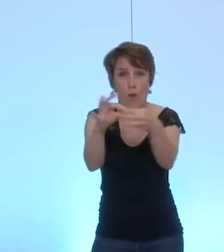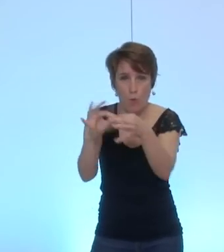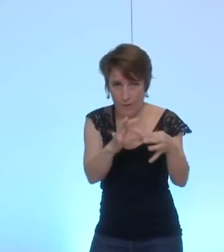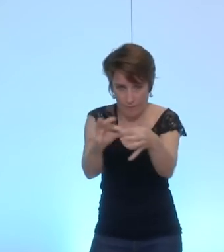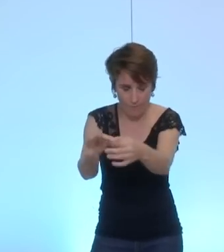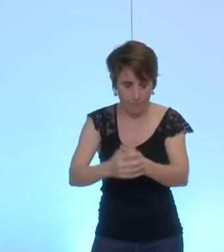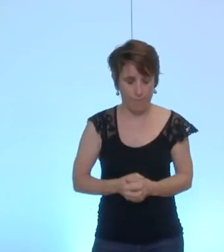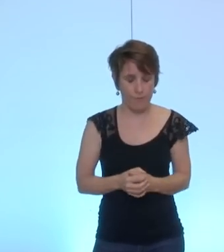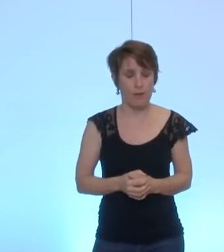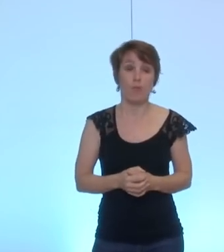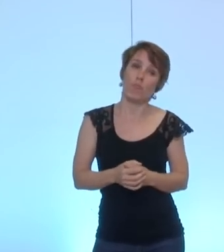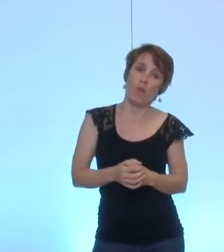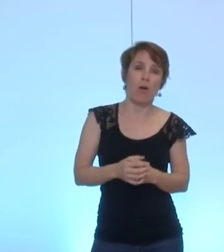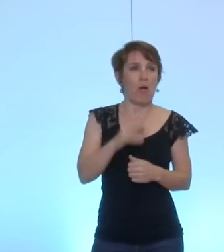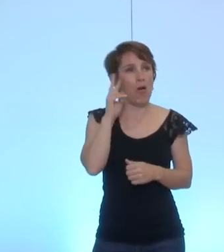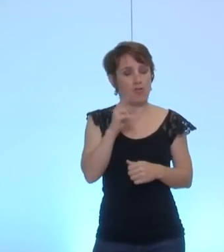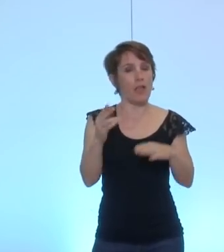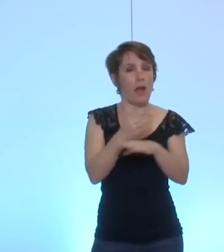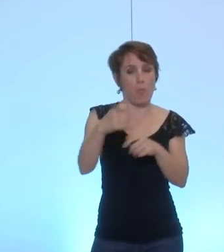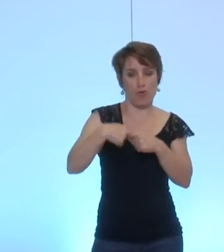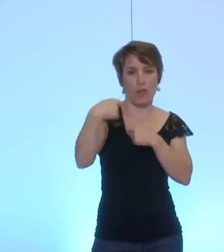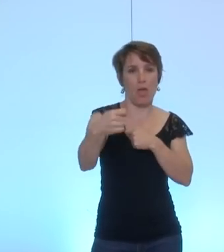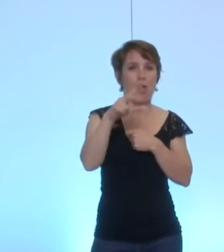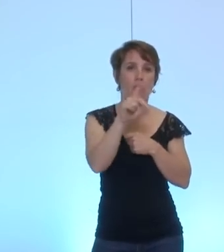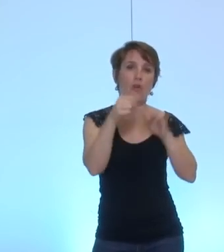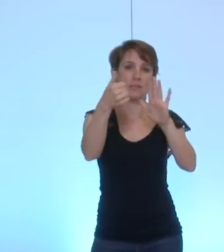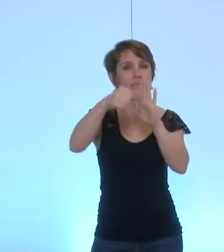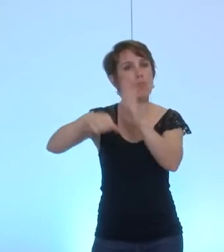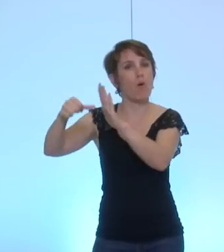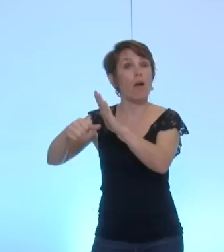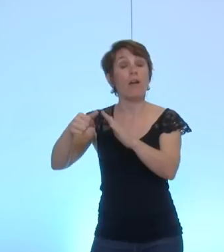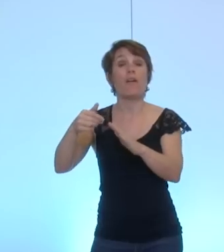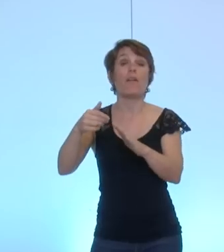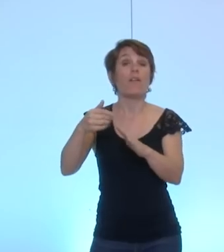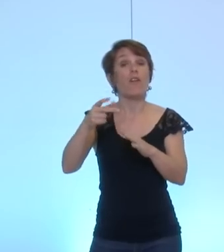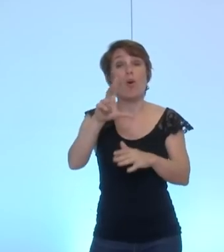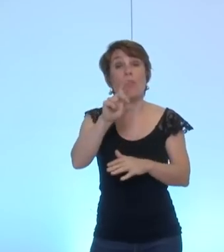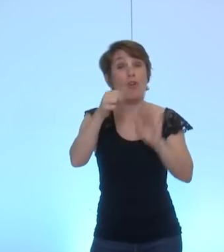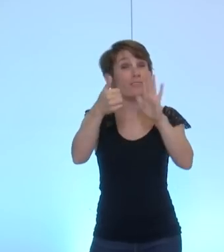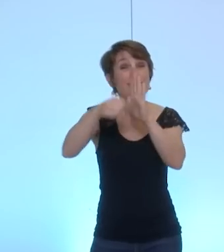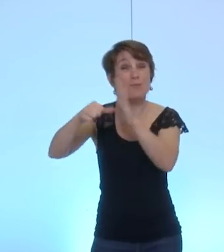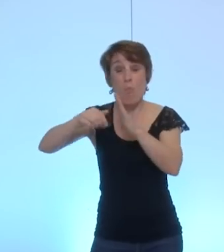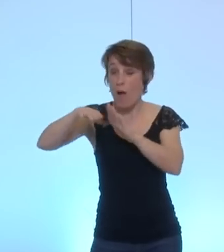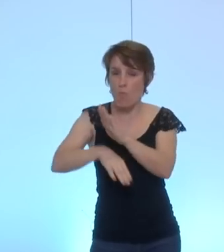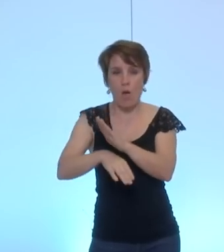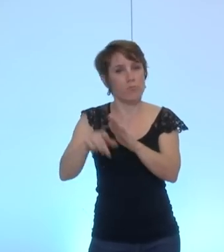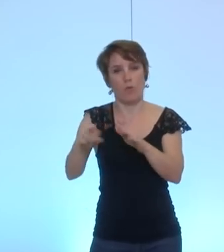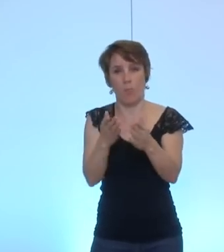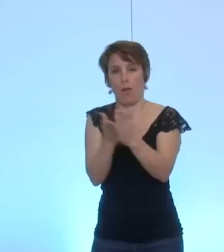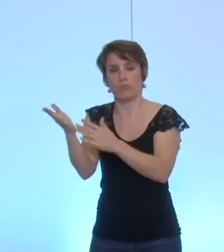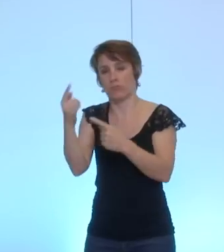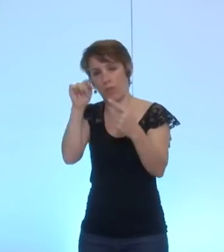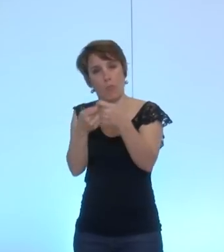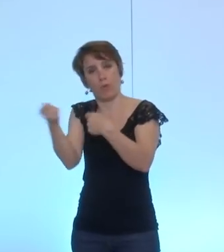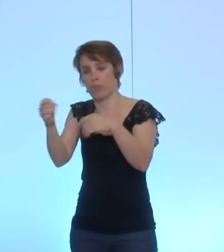qui, généralement, sont à l'échelle de 36 mois. Si c'est en dessous, ce n pas forcément un dispositif de pôles de compétitivité.